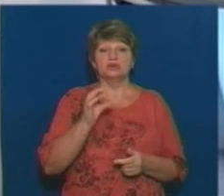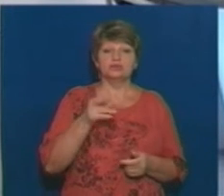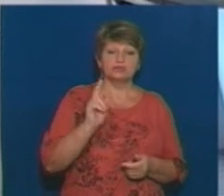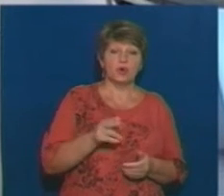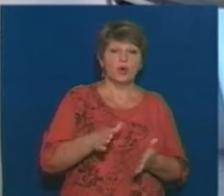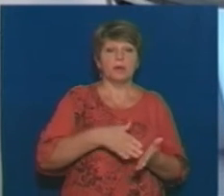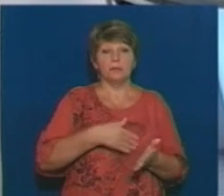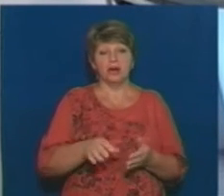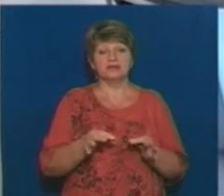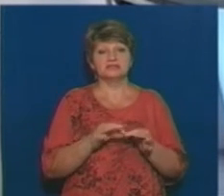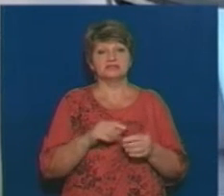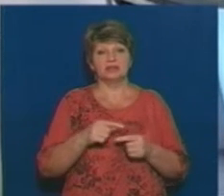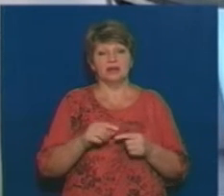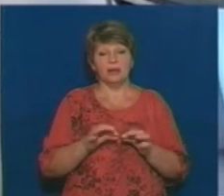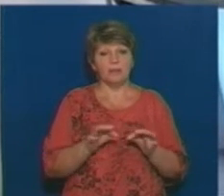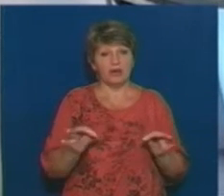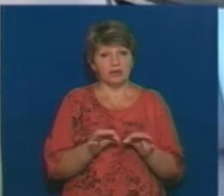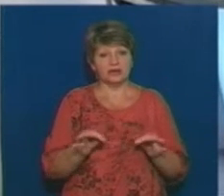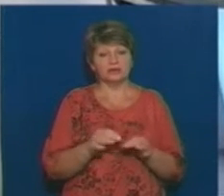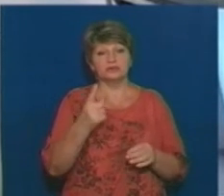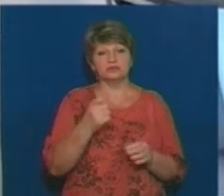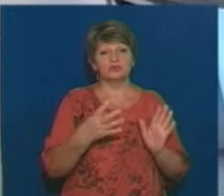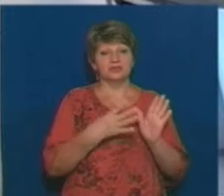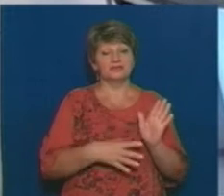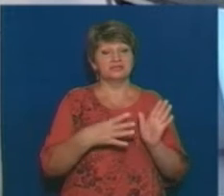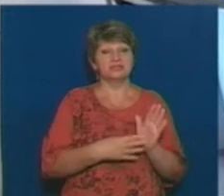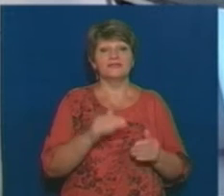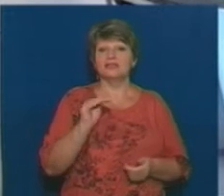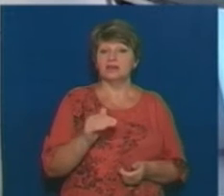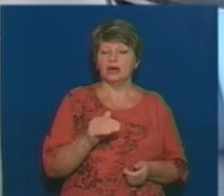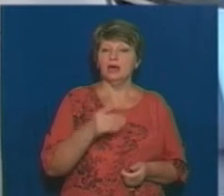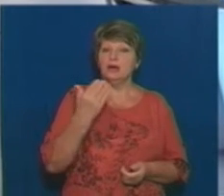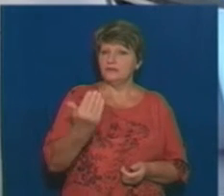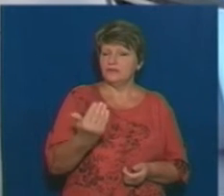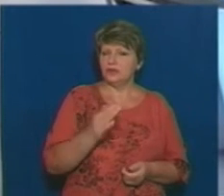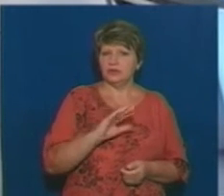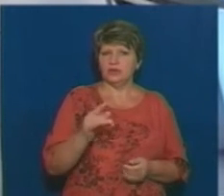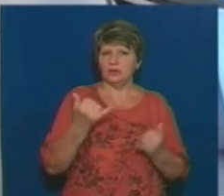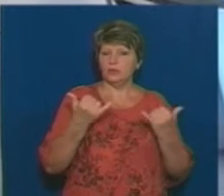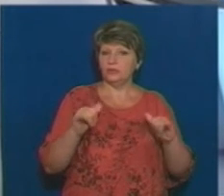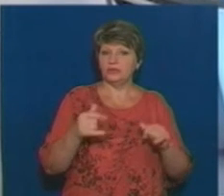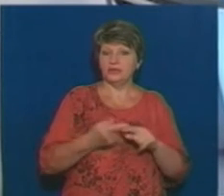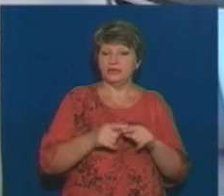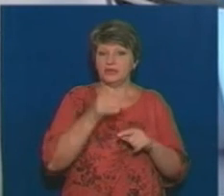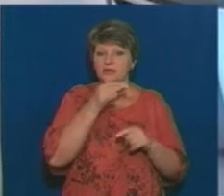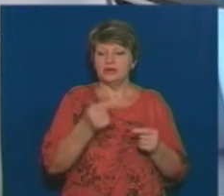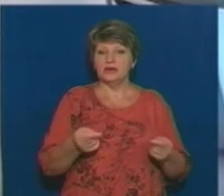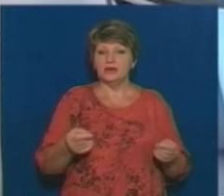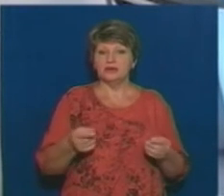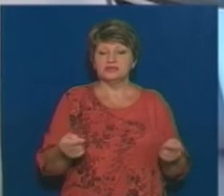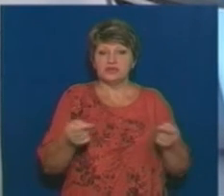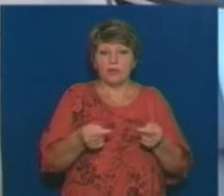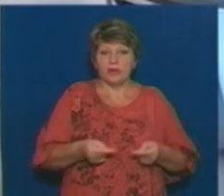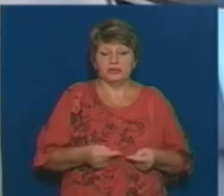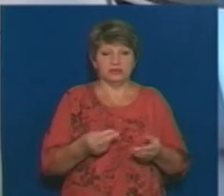макарони, хліб, какао, все по 199 тисяч. Скажіть, будь ласка, чи не насторожує вас такий збіг в сумах? І взагалі про що це може